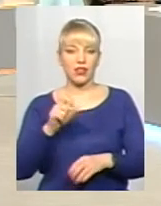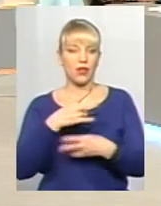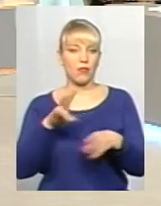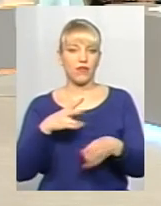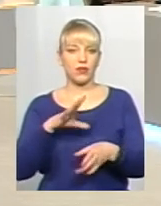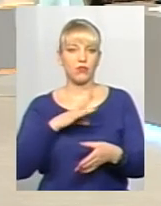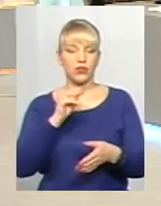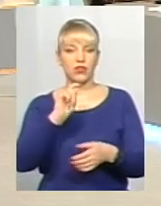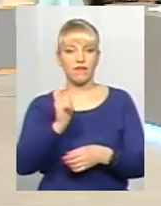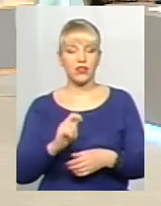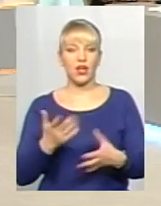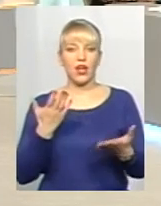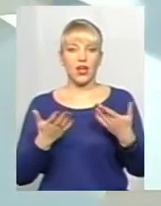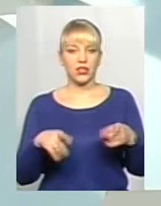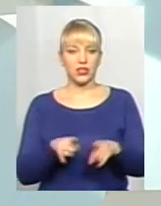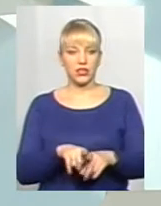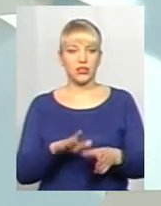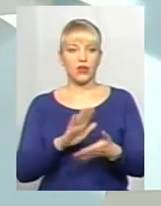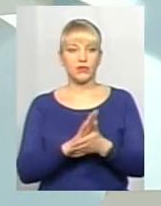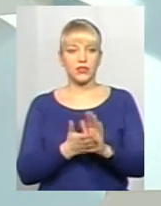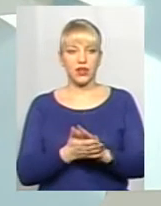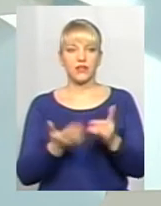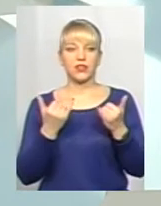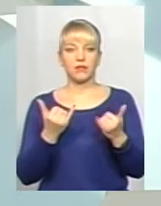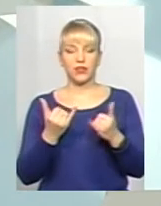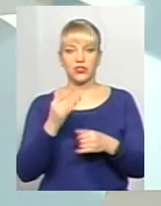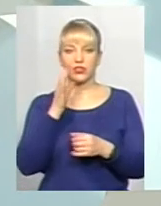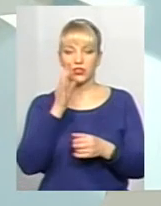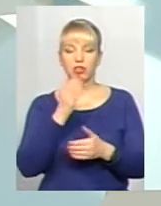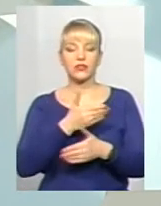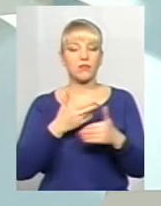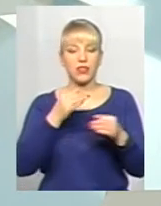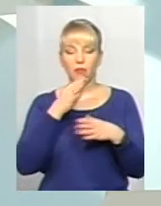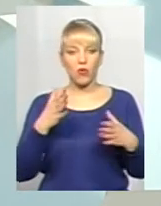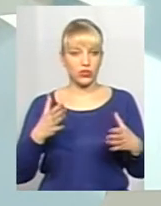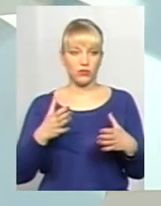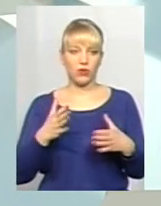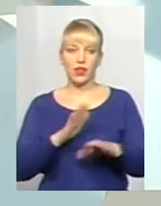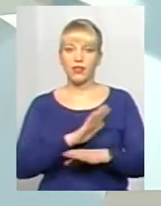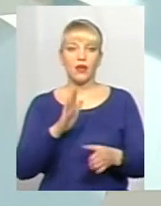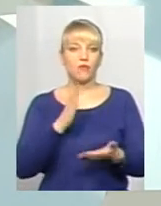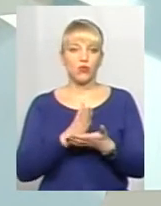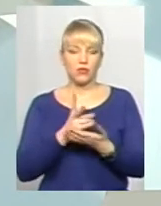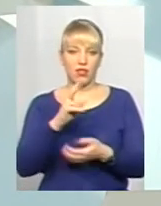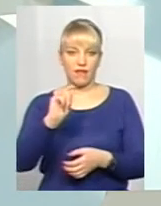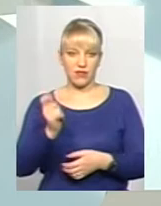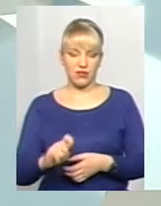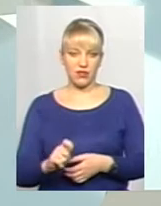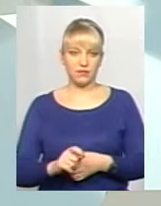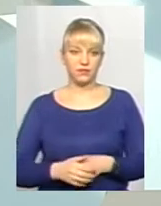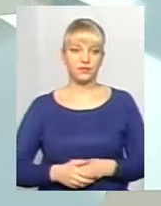війні. Але так, як складаються обставини в теперішній час, ми просто не можемо не бути на війні. Ми